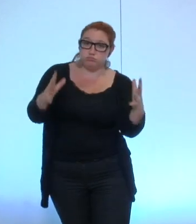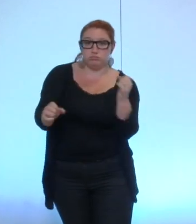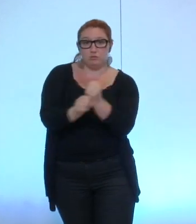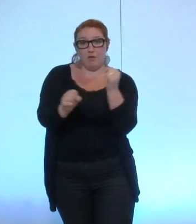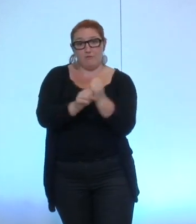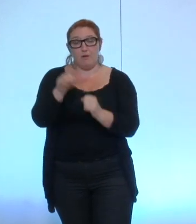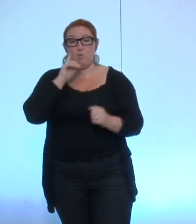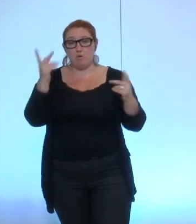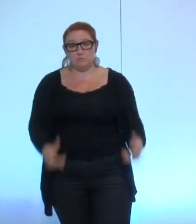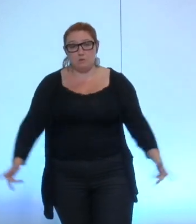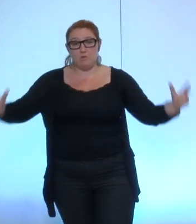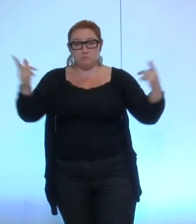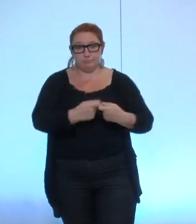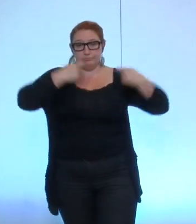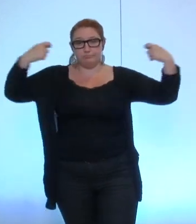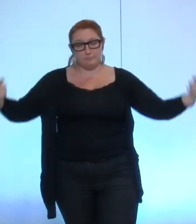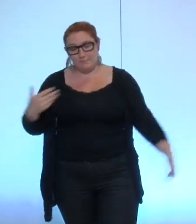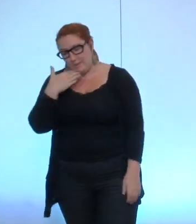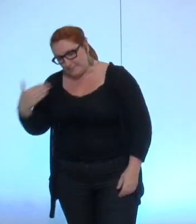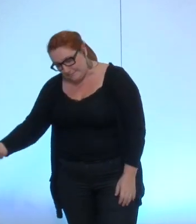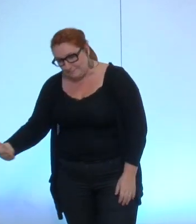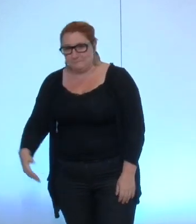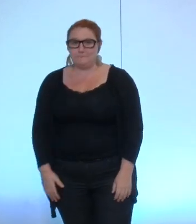nos très longues séances de conseil merci